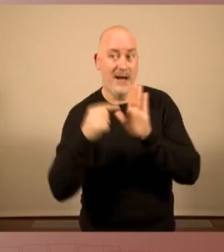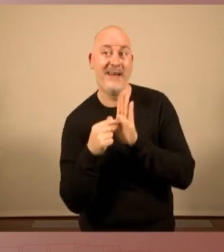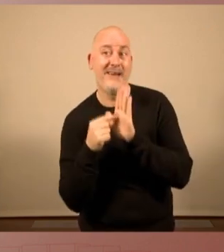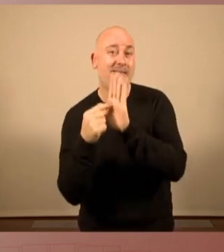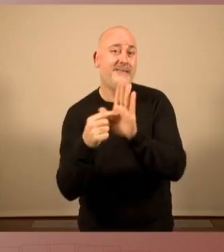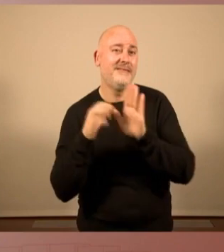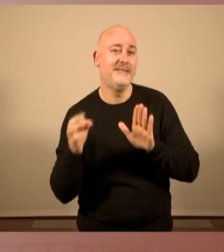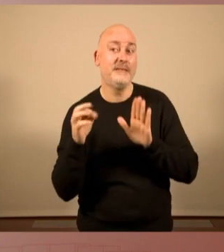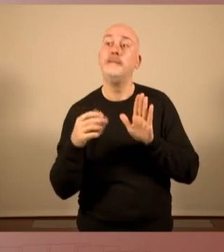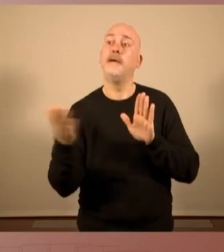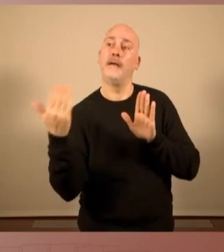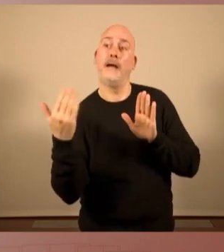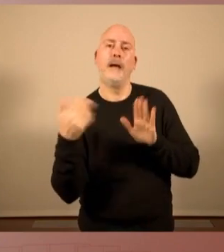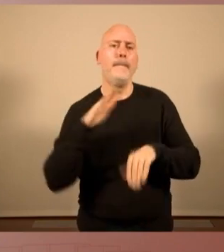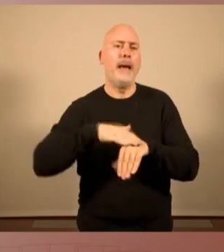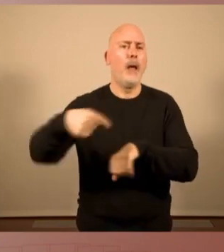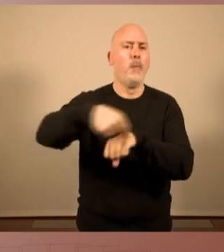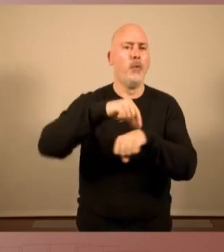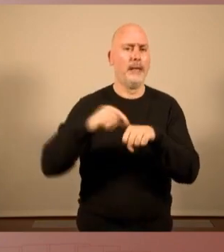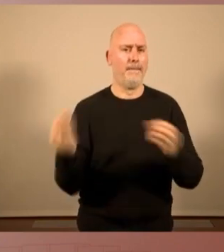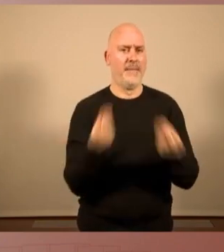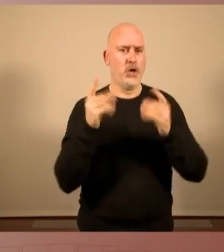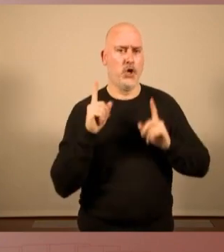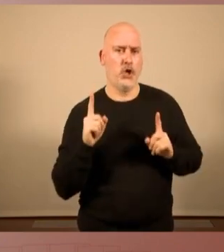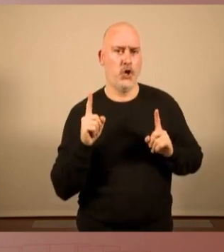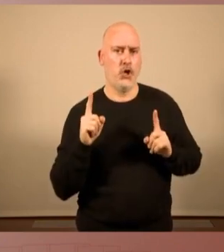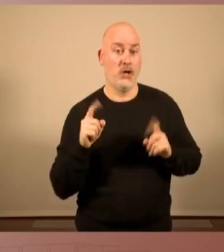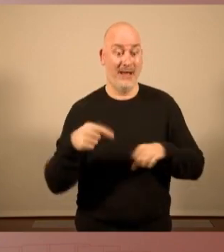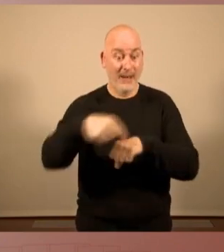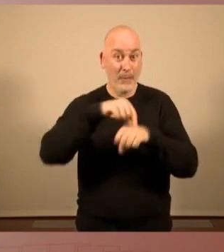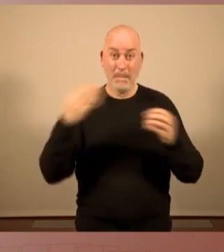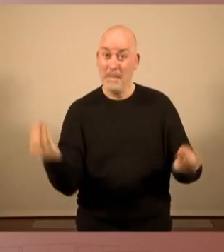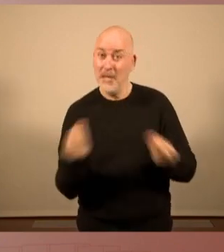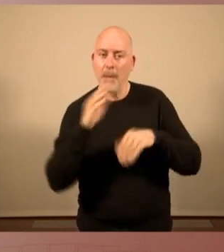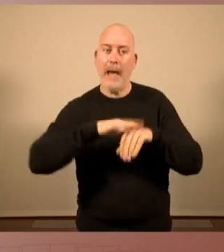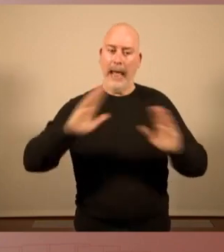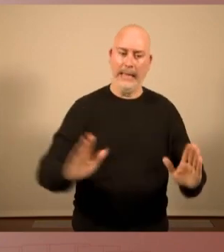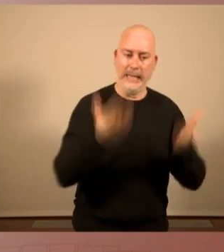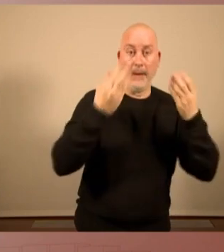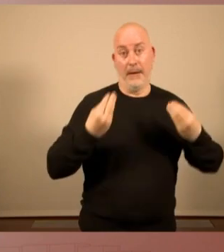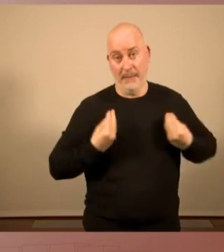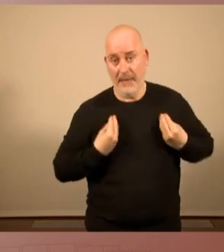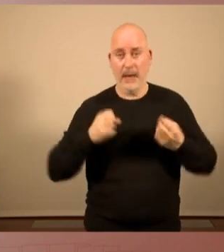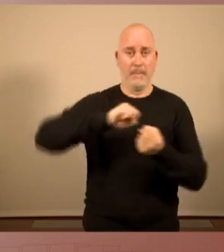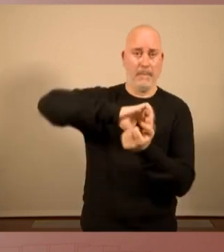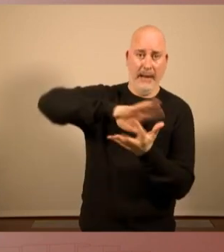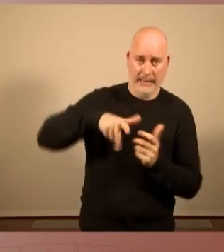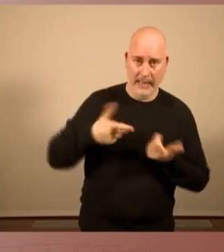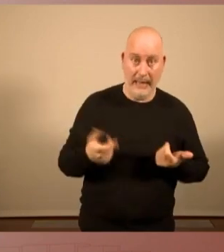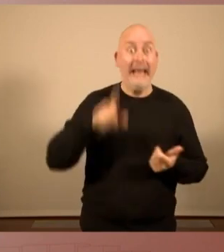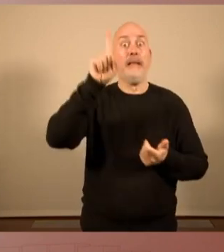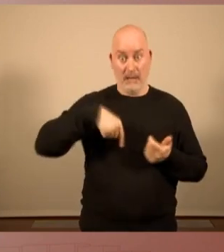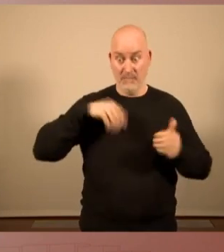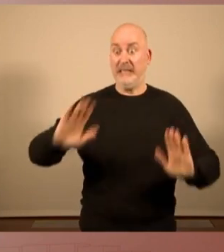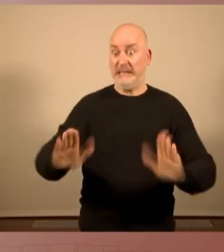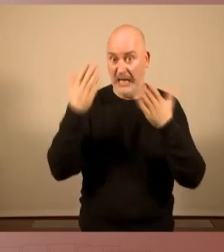que la política sigui millor. Sigui millor i el servei de rescatar la vida i el planeta. I per rescatar la democràcia